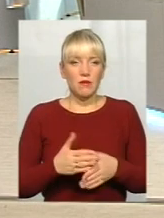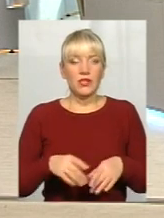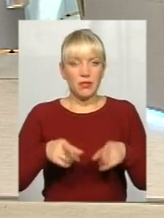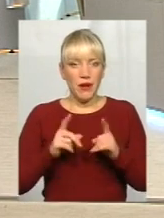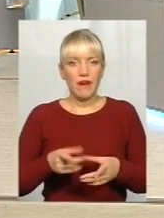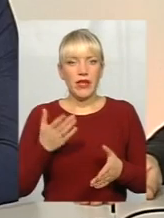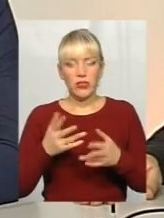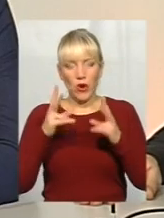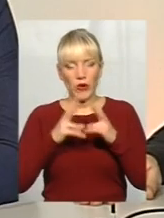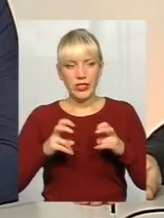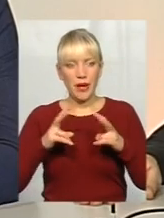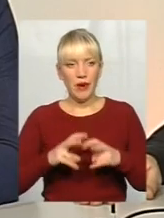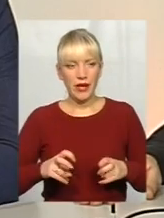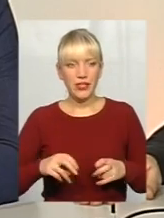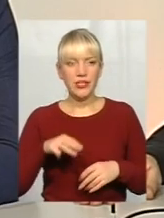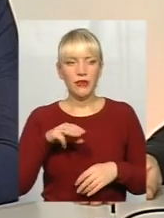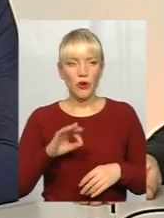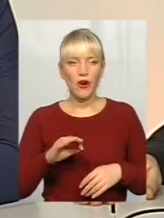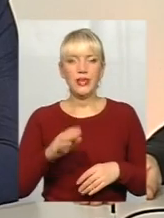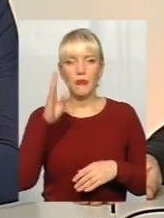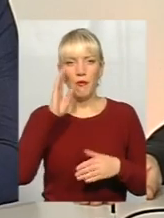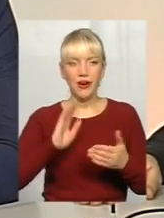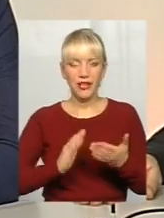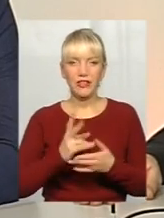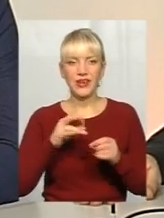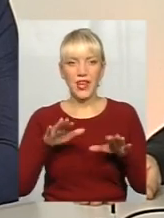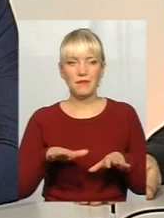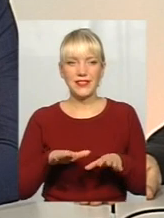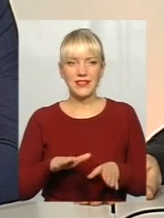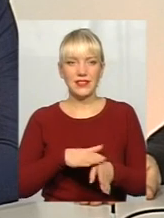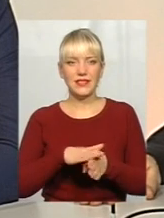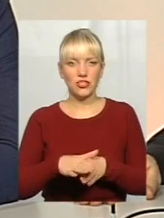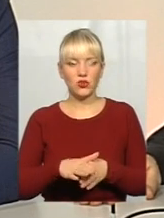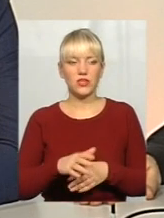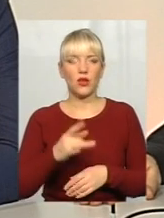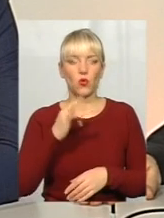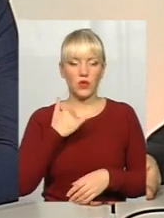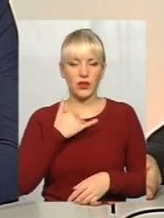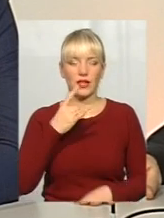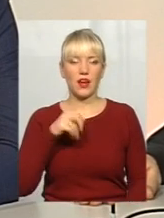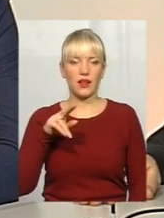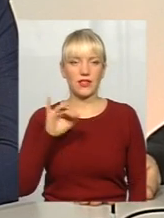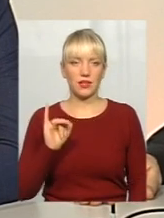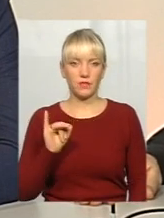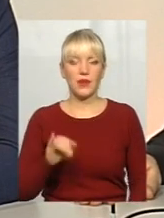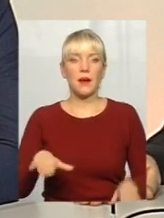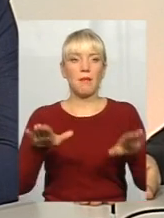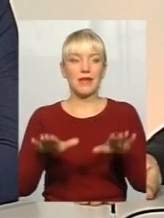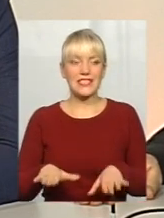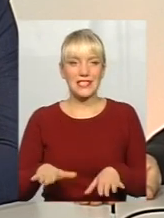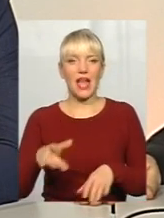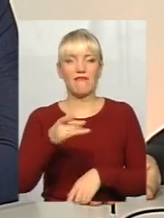якщо розібратися, то політику на місцях здійснюють у нас ради. От, місцеві,